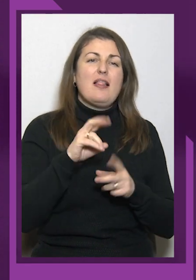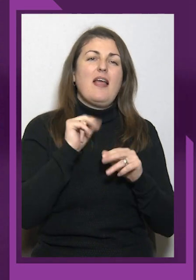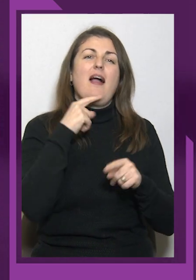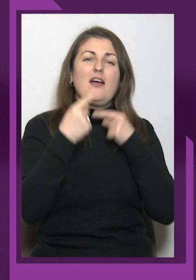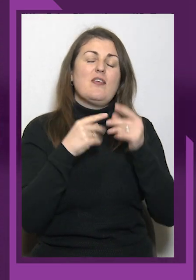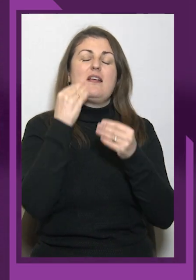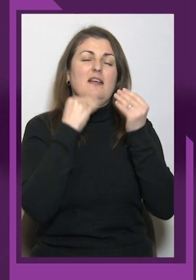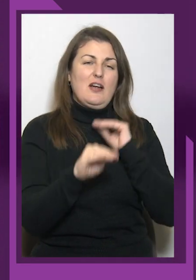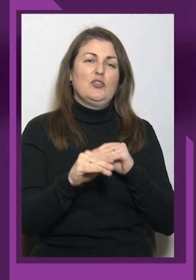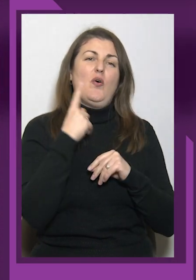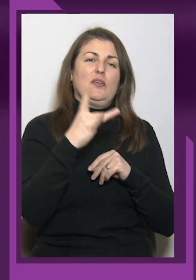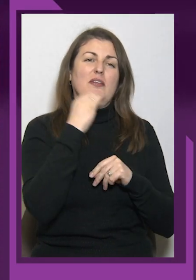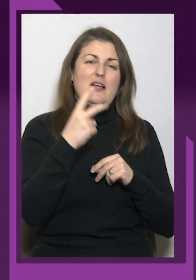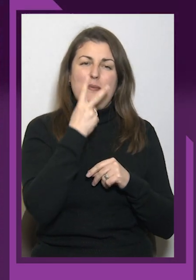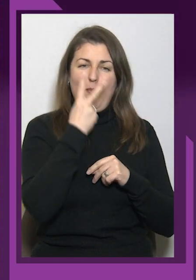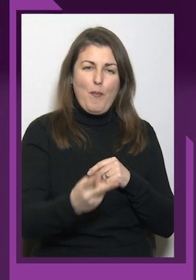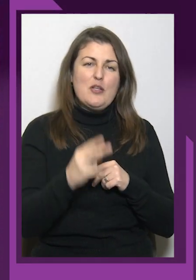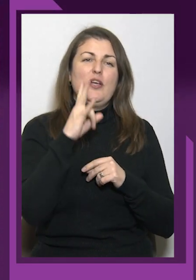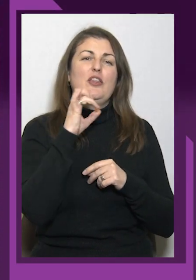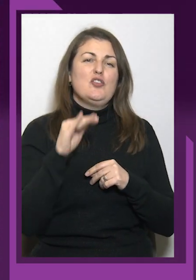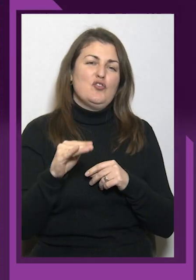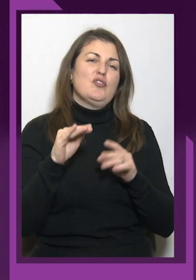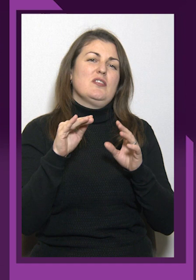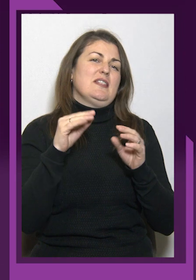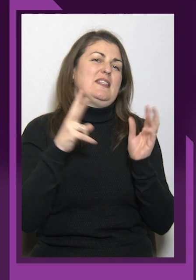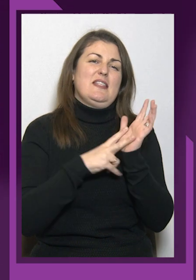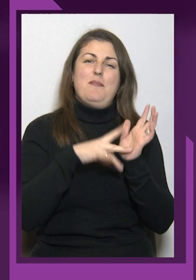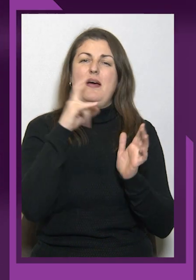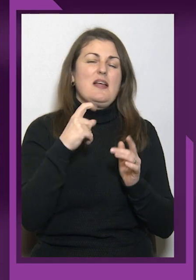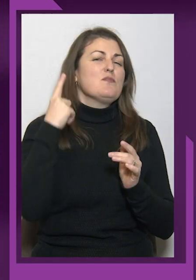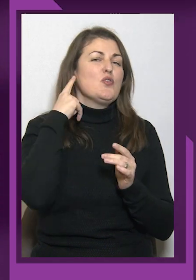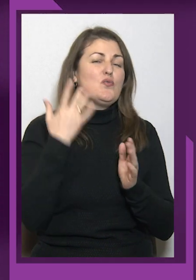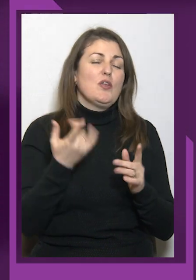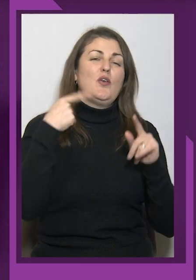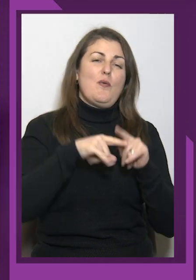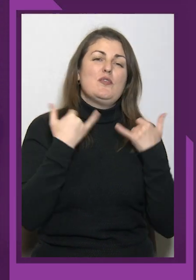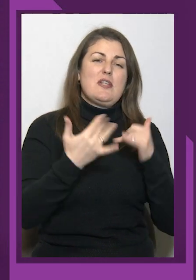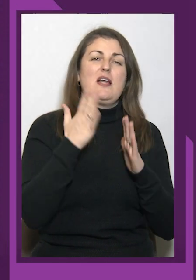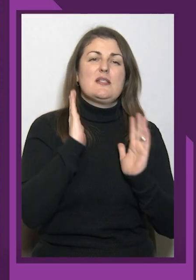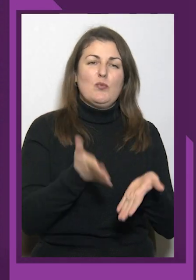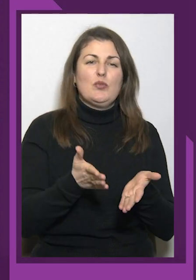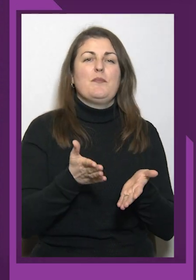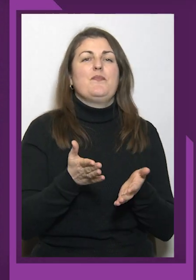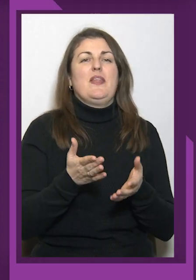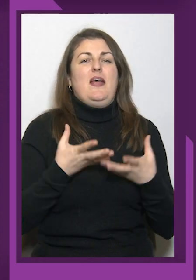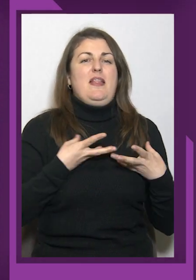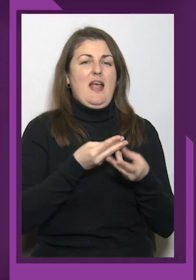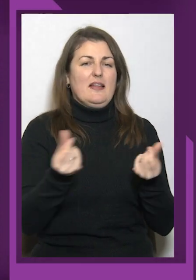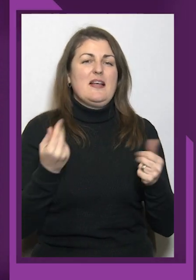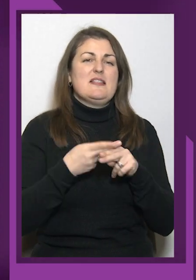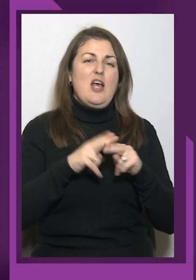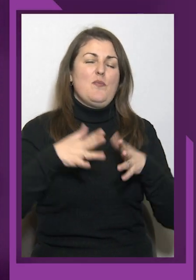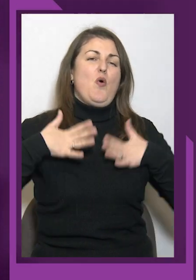кажуть, краще один раз побачити, ніж навіть разів всім почути. Тому зараз будемо надихатися цим